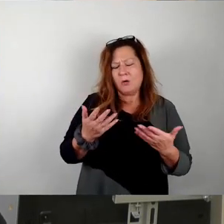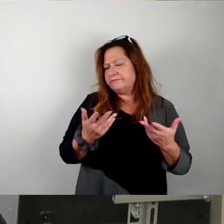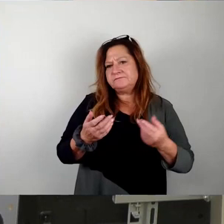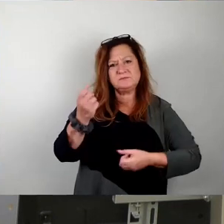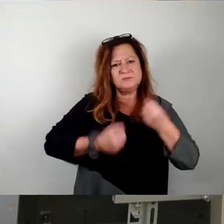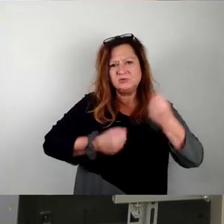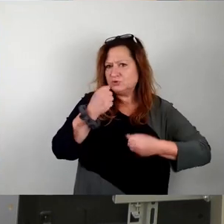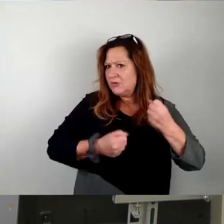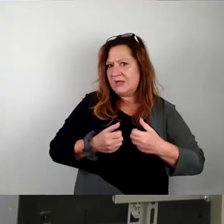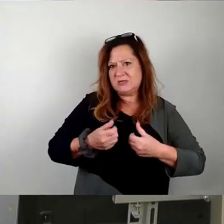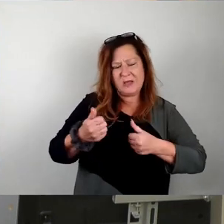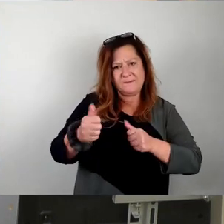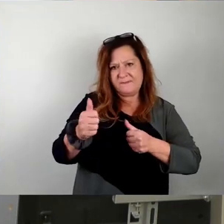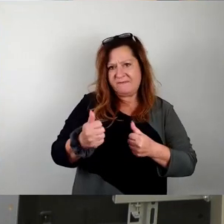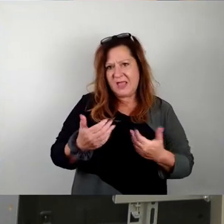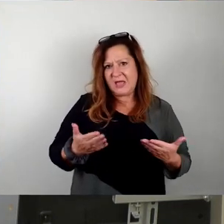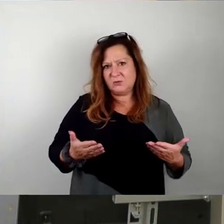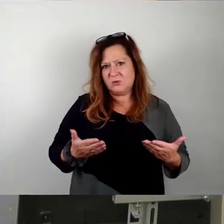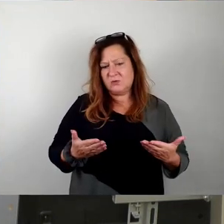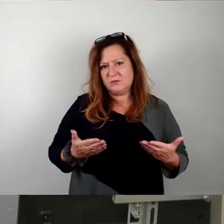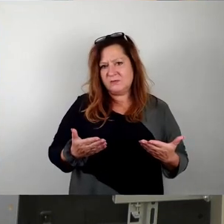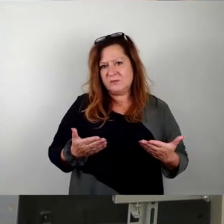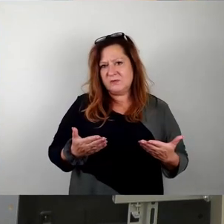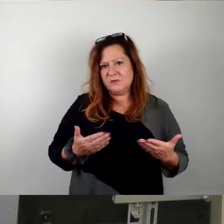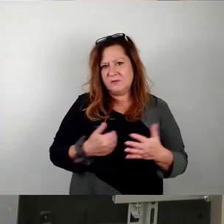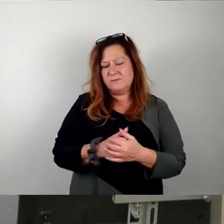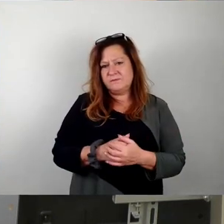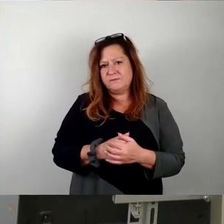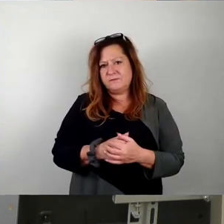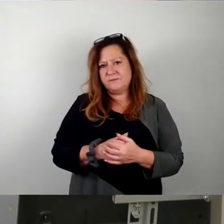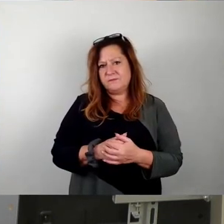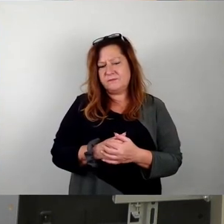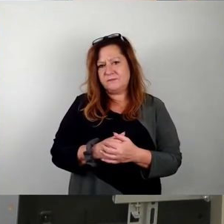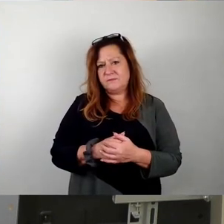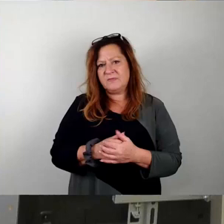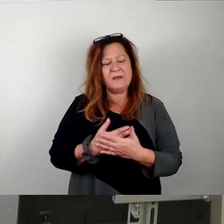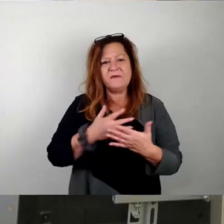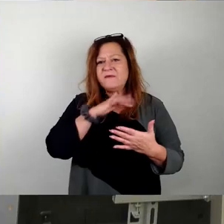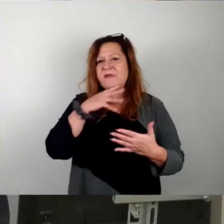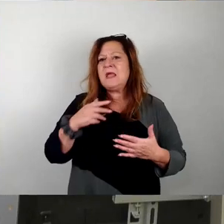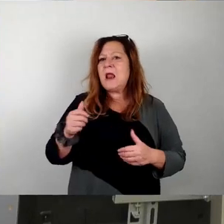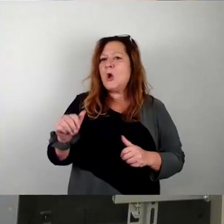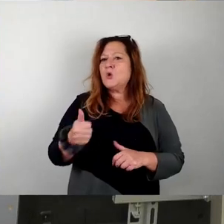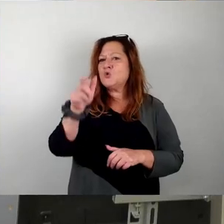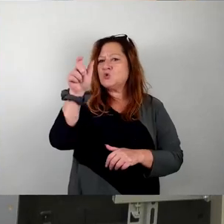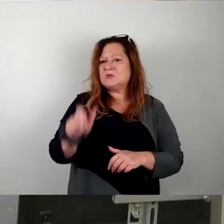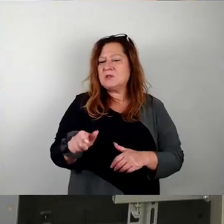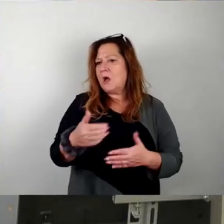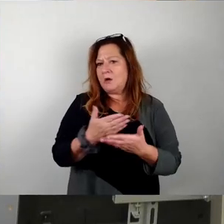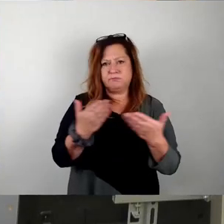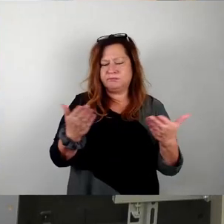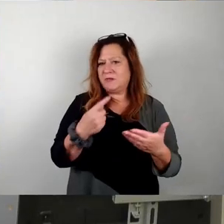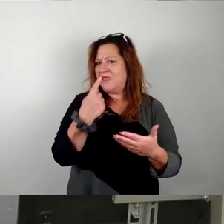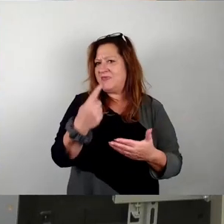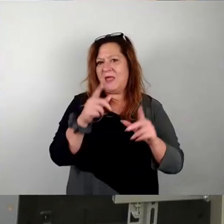Vermutlich gibt es keine noch brotlosere unter den brotlosen Künsten und daher ist niemandem das spärliche Preisgeld zu